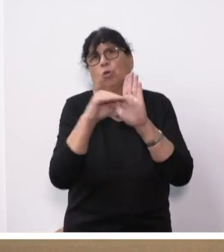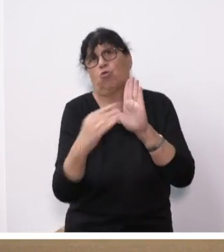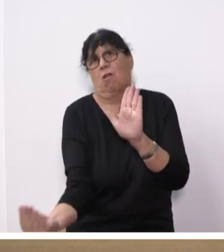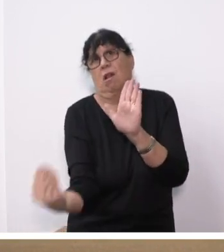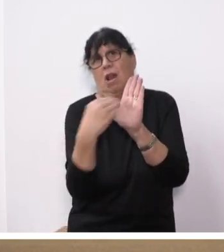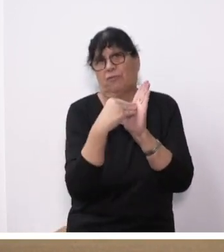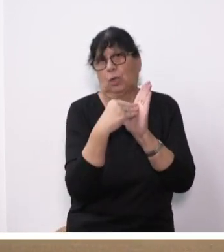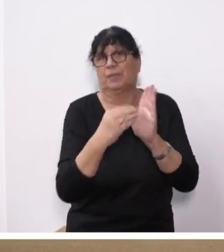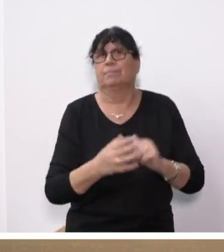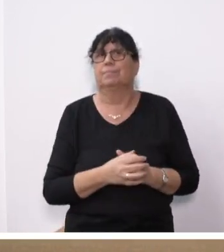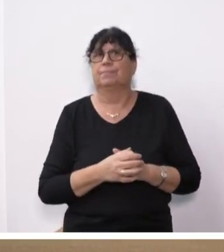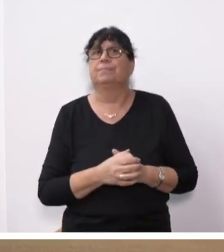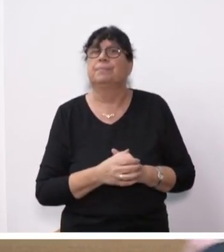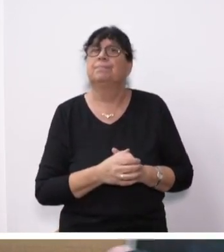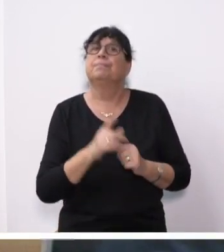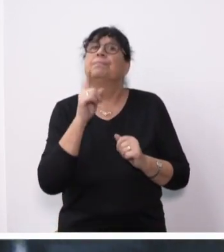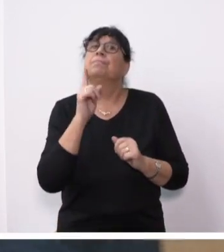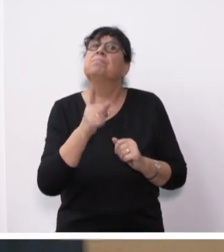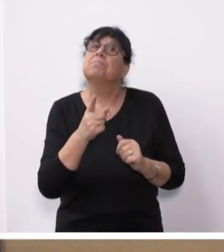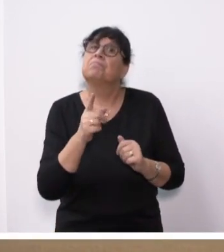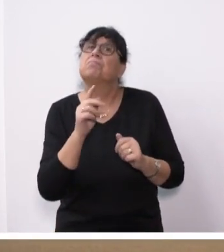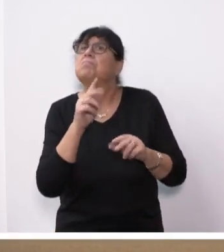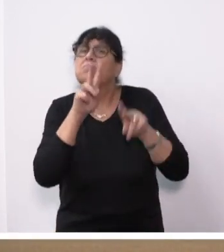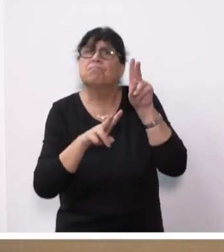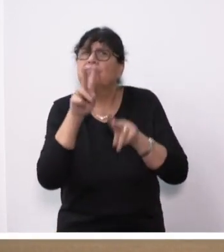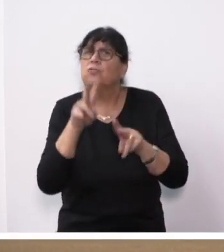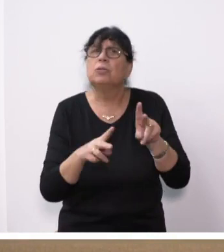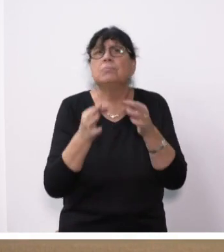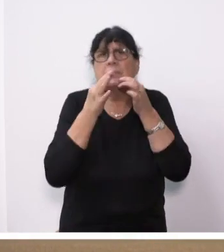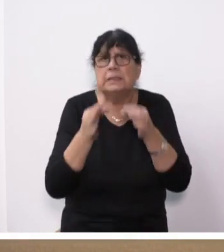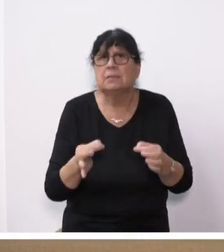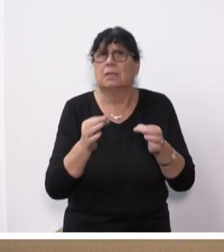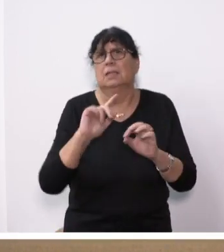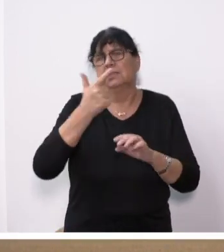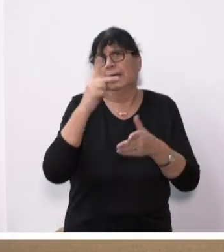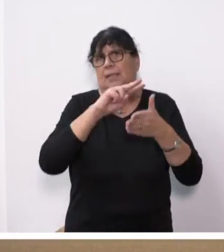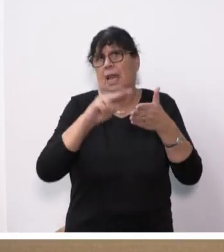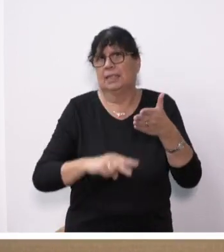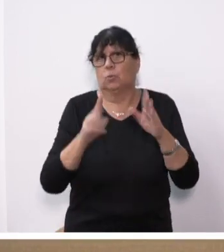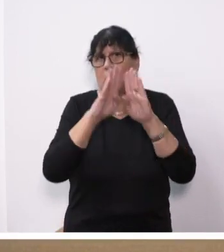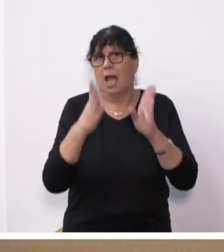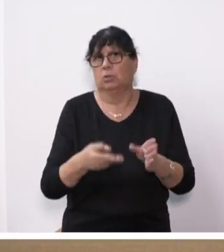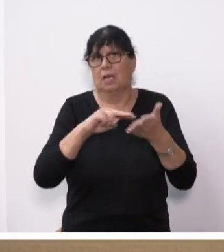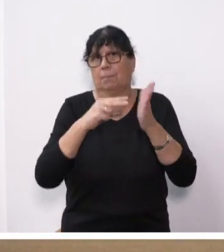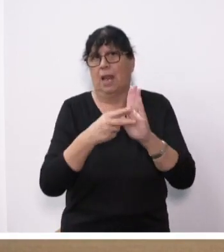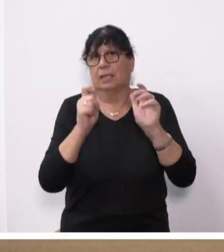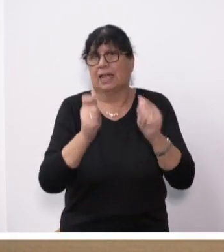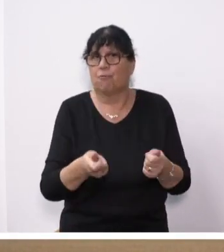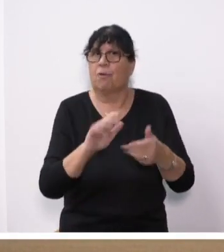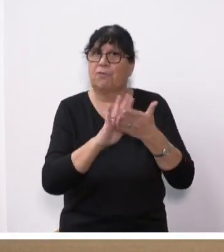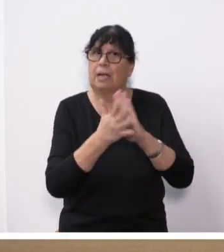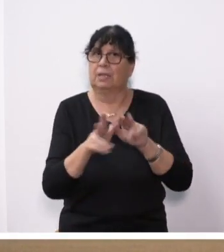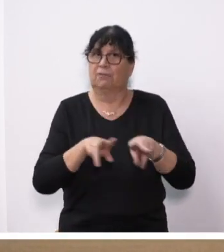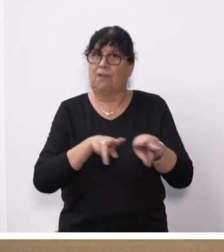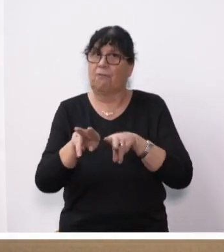werden. Die näheren Einzelheiten über das für die zweite Lesung des Haushaltsplanentwurfs vereinbarte